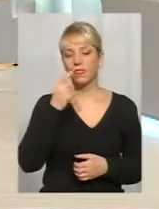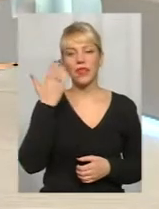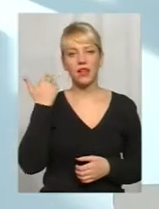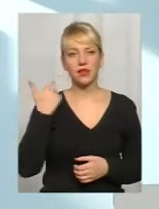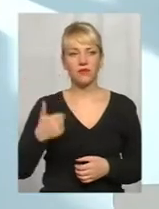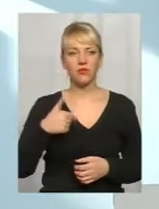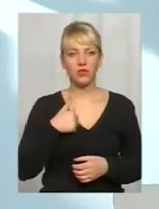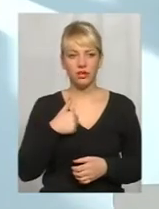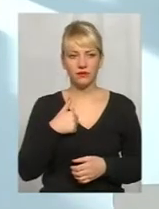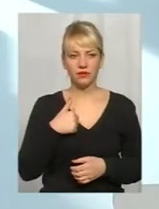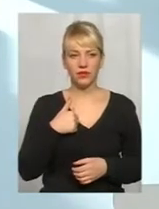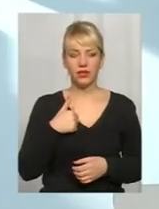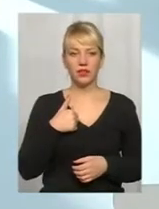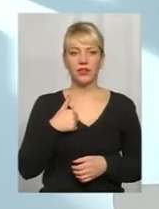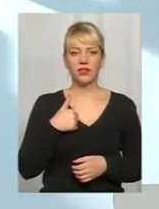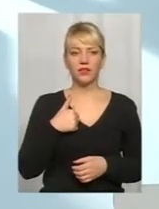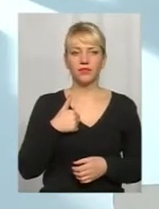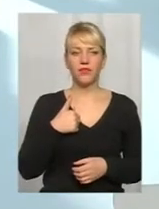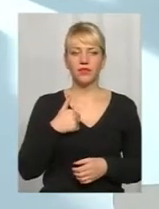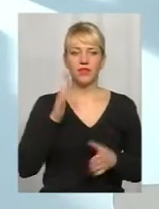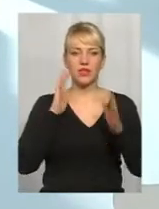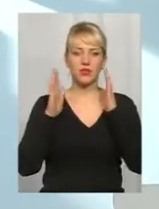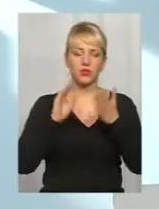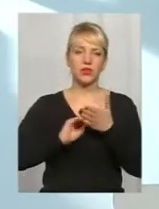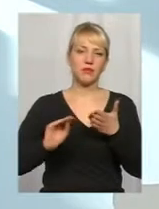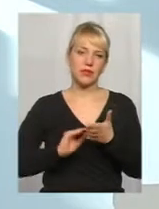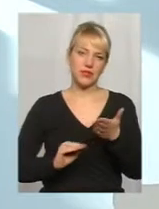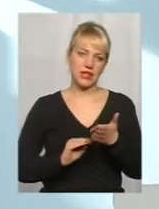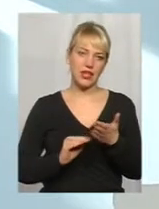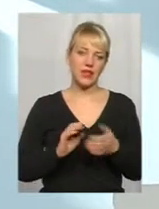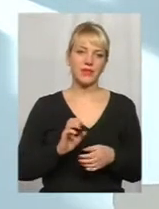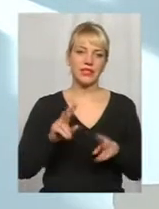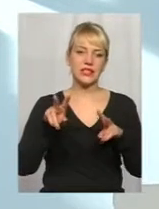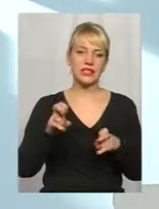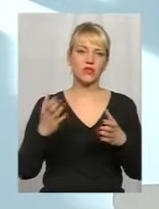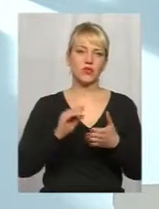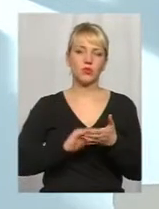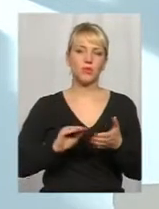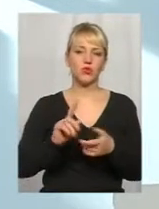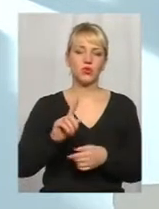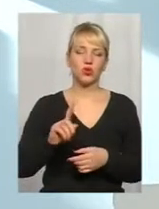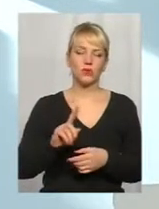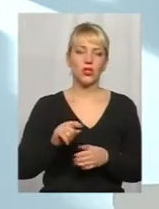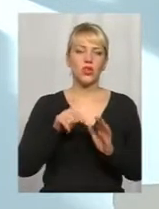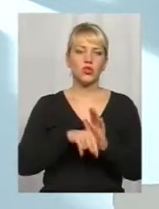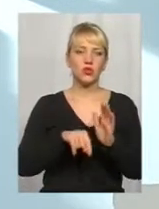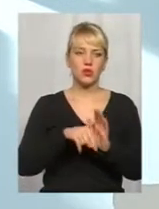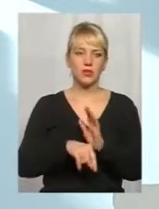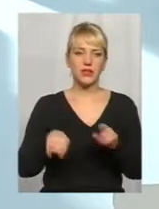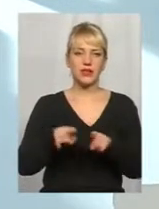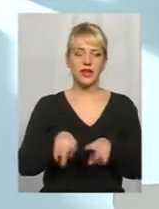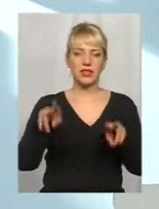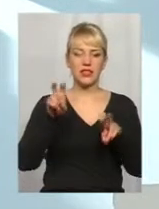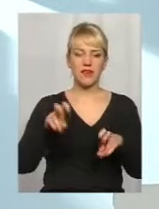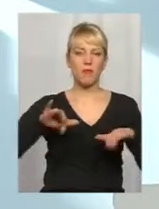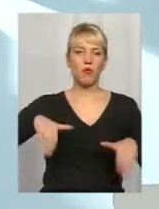я, в принципе, даже в той же сети Фейсбук написала статус, в котором писала, що, собственно, так называемих простудних